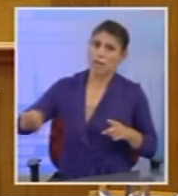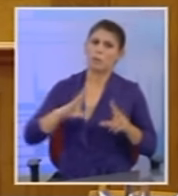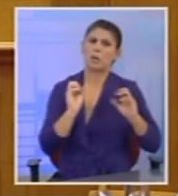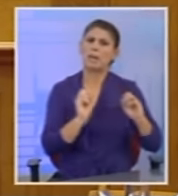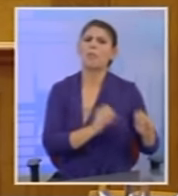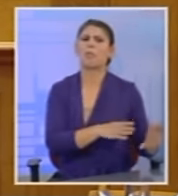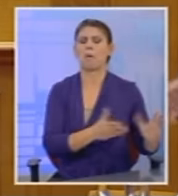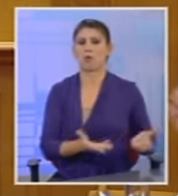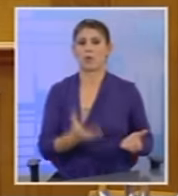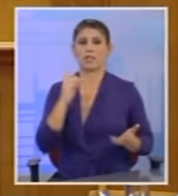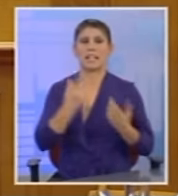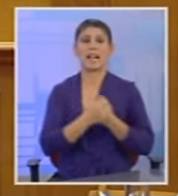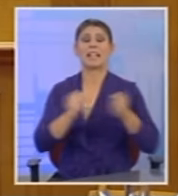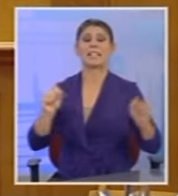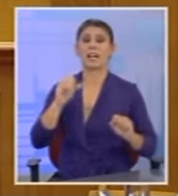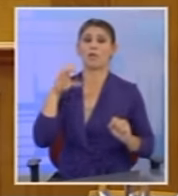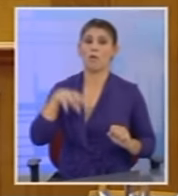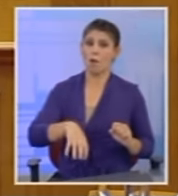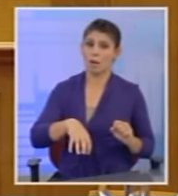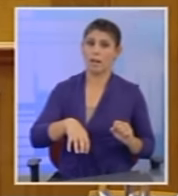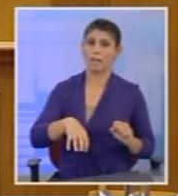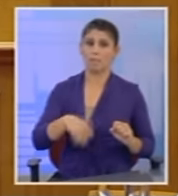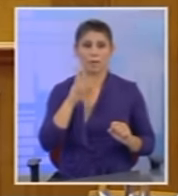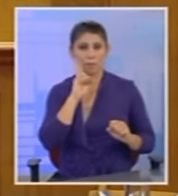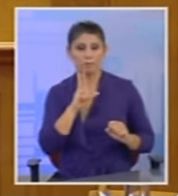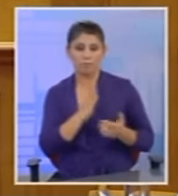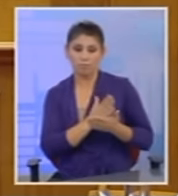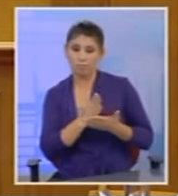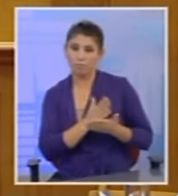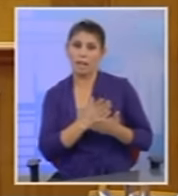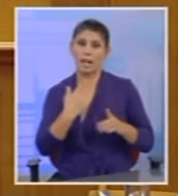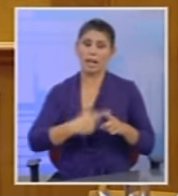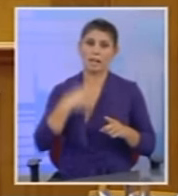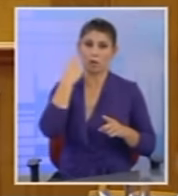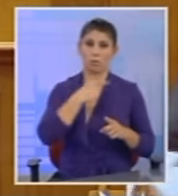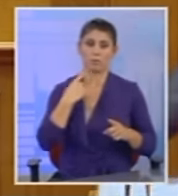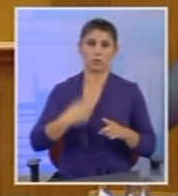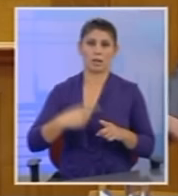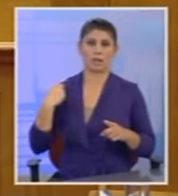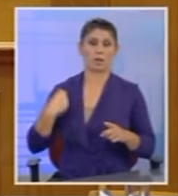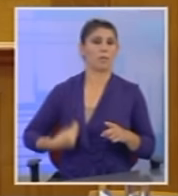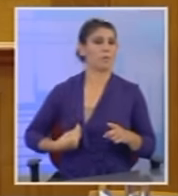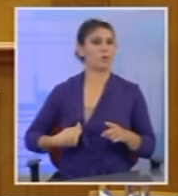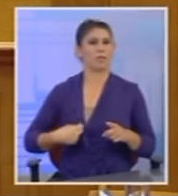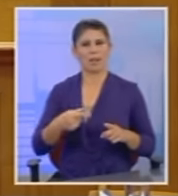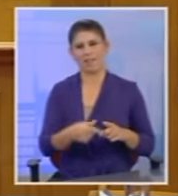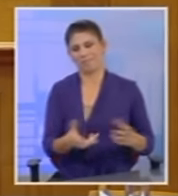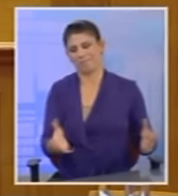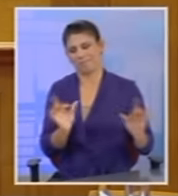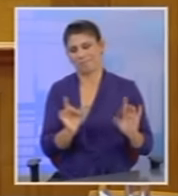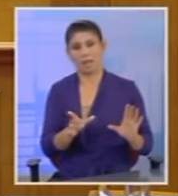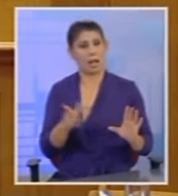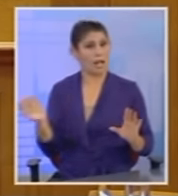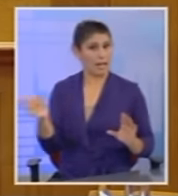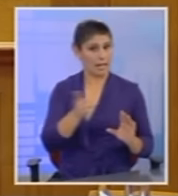δώρο πρίκα σε έναν ανεξάρτητο φορέα διακριτό από το νομικό πρόσωπο του ελληνικού δημοσίου. Πάρτε αυγό και κούρευτο. Όσο για εσάς